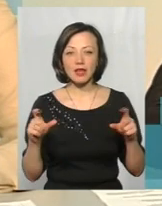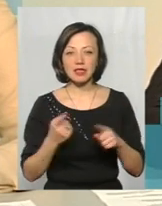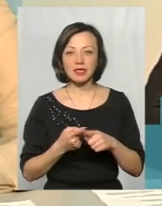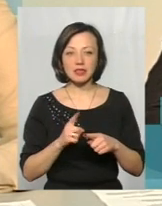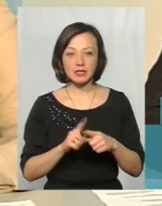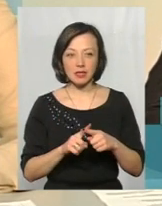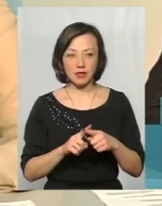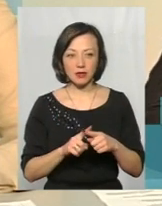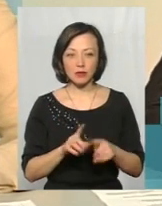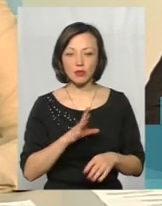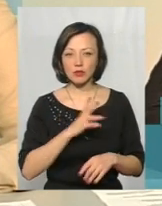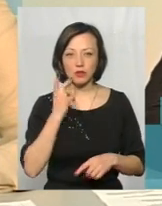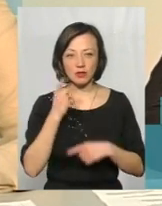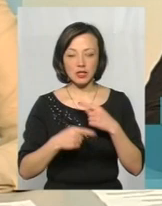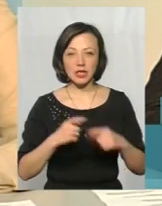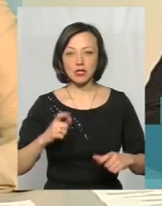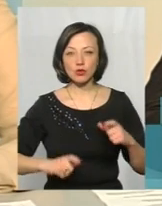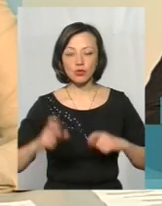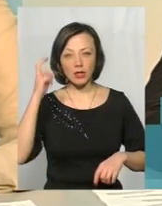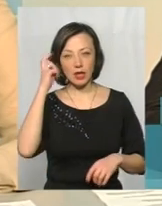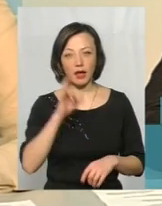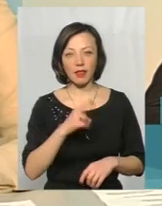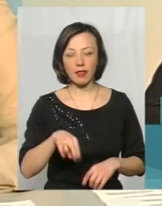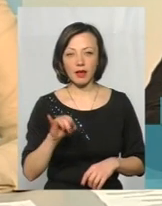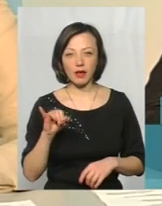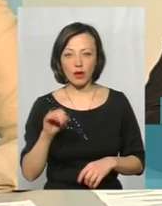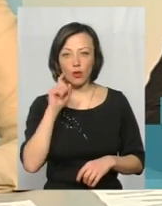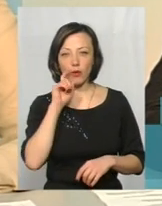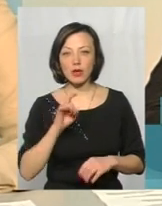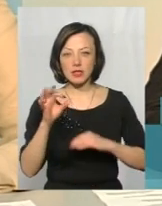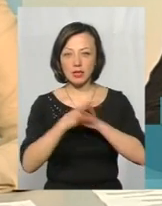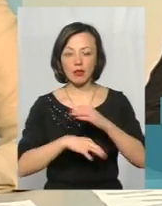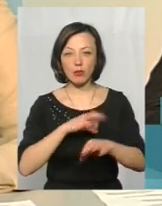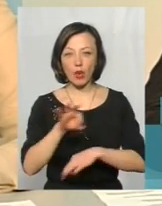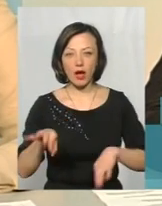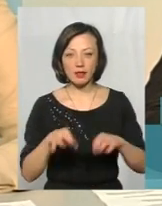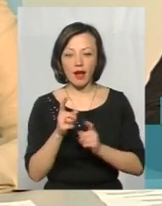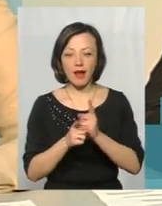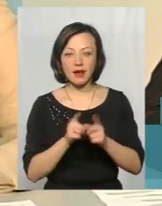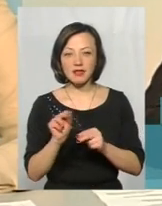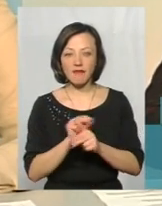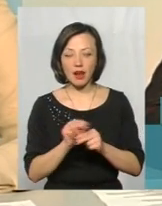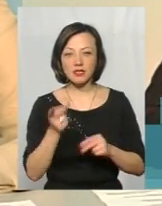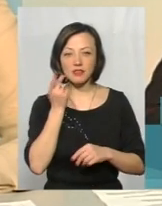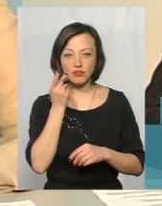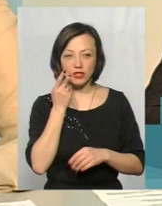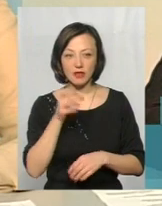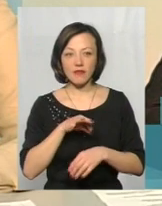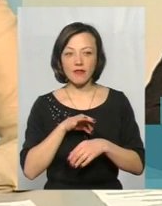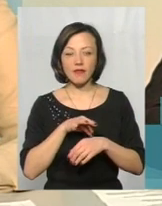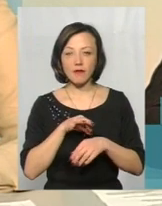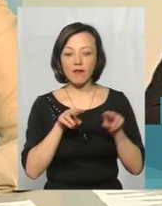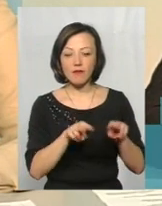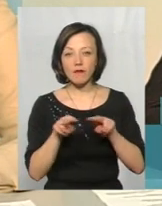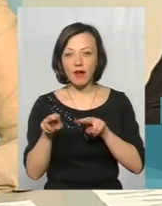НДІТІАМ, інститут київський, це і Укрзахідпроект, реставрація. Завжди вели авторський